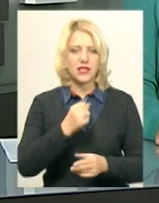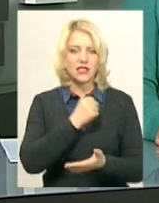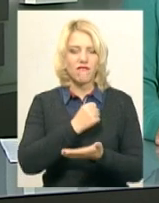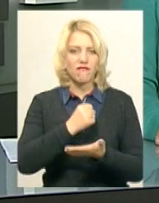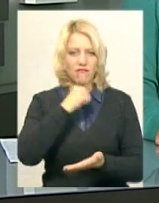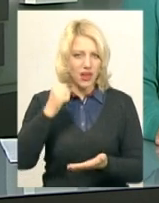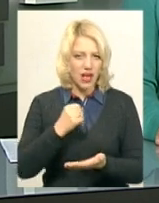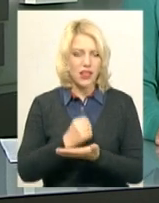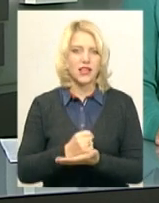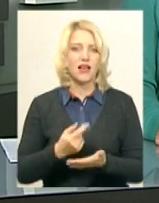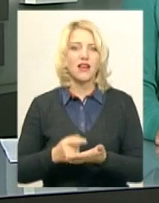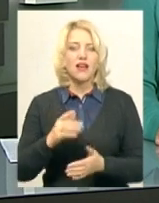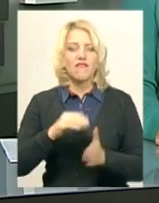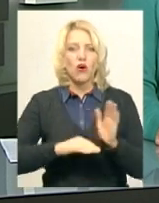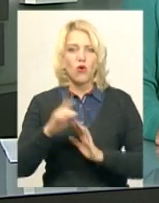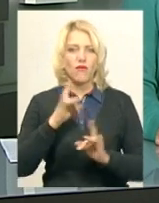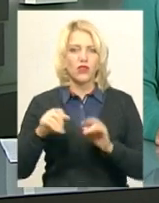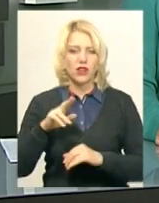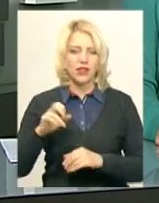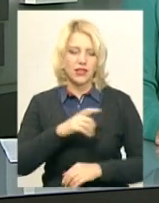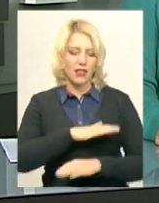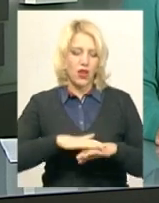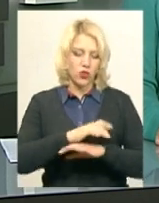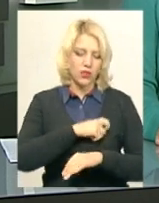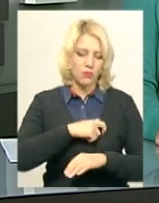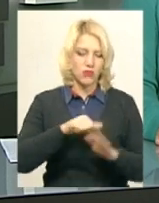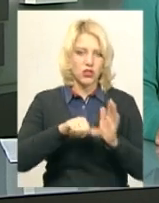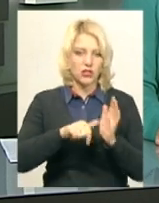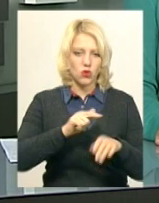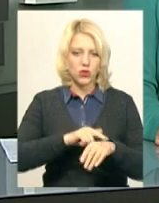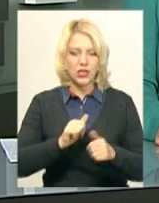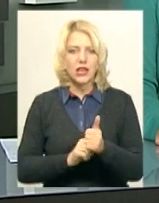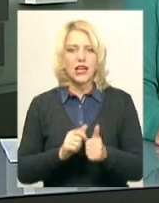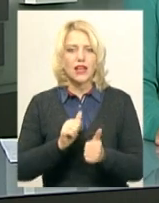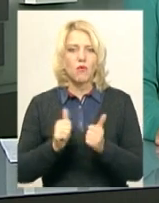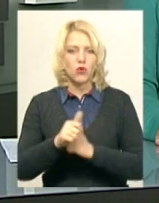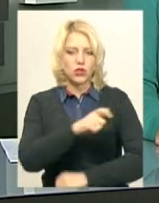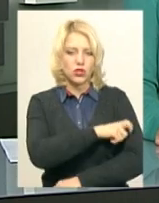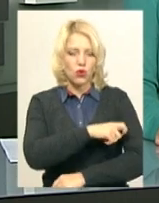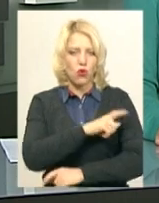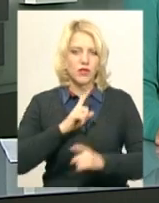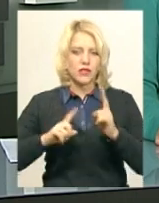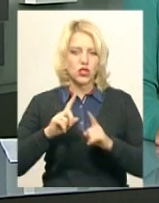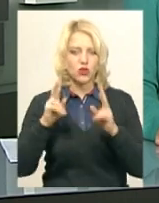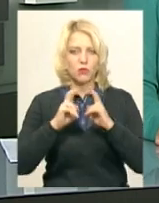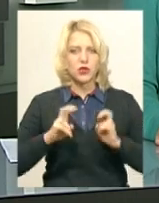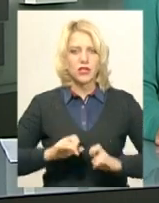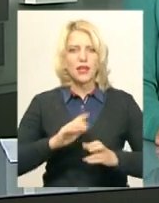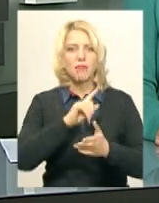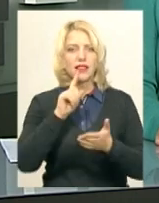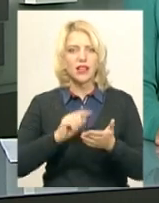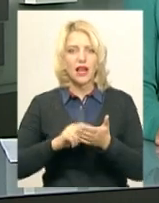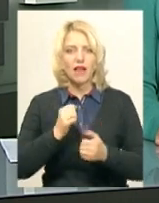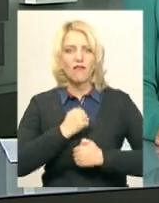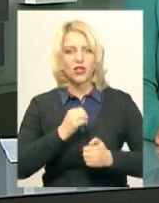Народні депутати сьогодні о 16-й зібрались на позачергове пленарне засідання, аби розглянути питання введення воєнного стану.